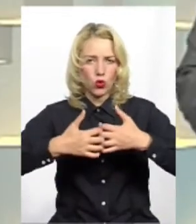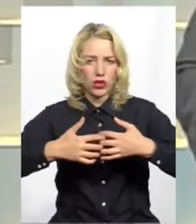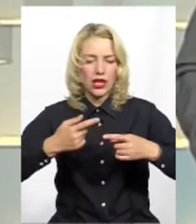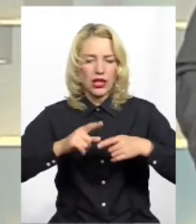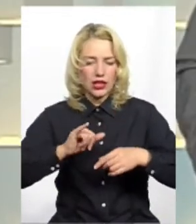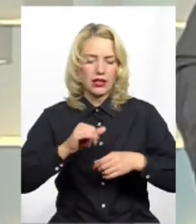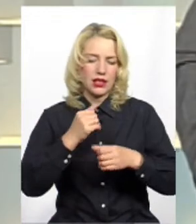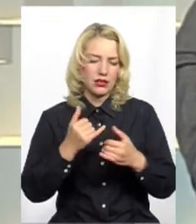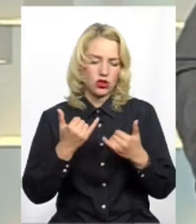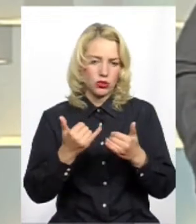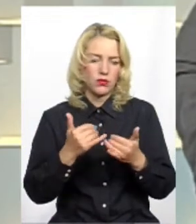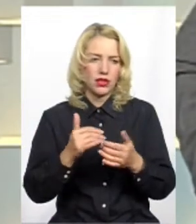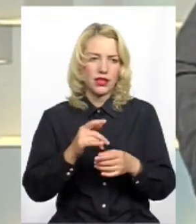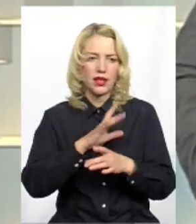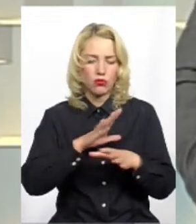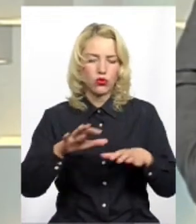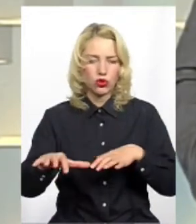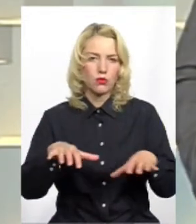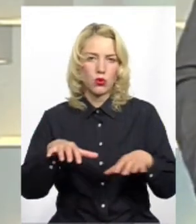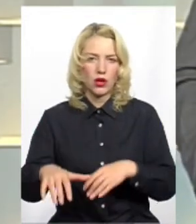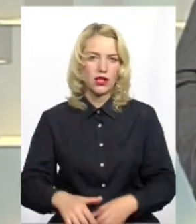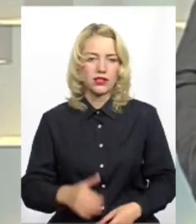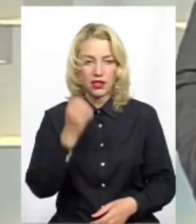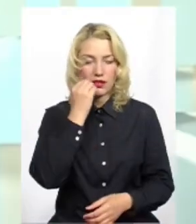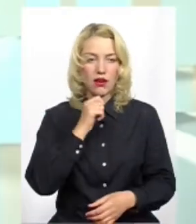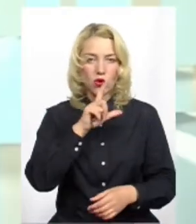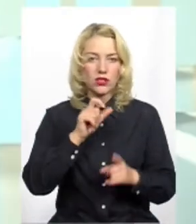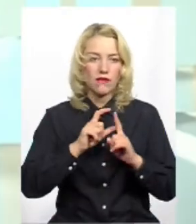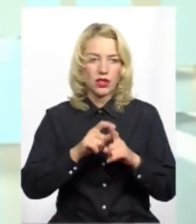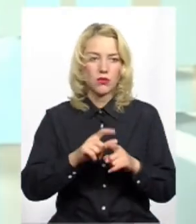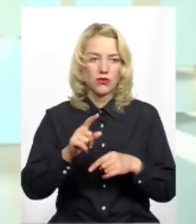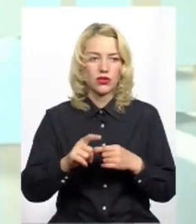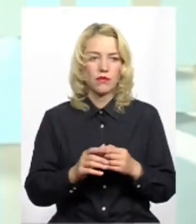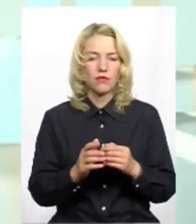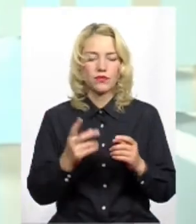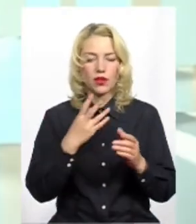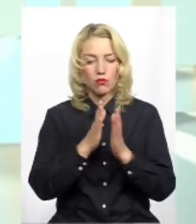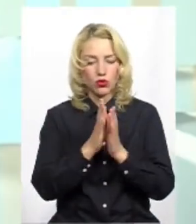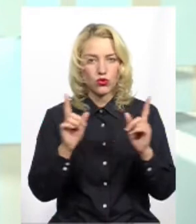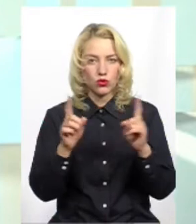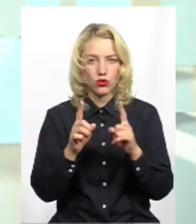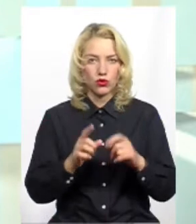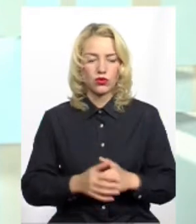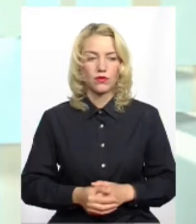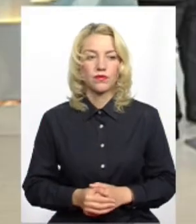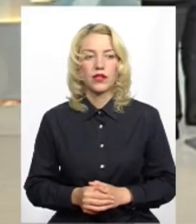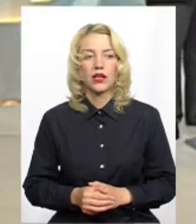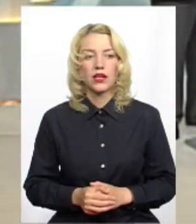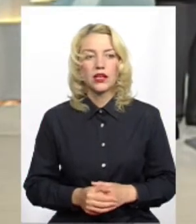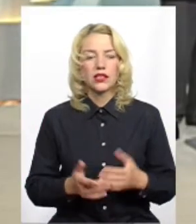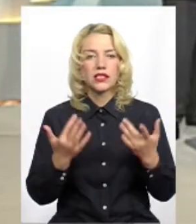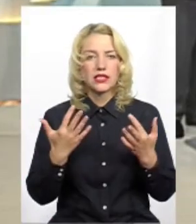таким чином не допустити сьогодні спекуляції. Дякую за відповідь. Прошу, щоб наступні були більш лаконічні, бо це бліць. Вибачайте, добре.